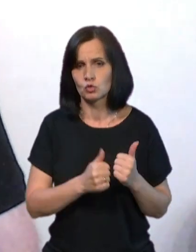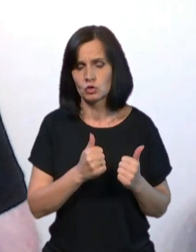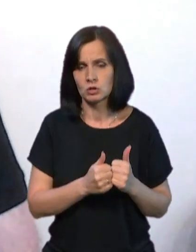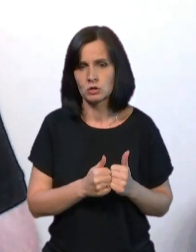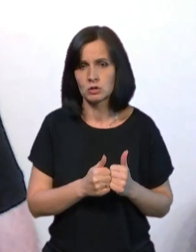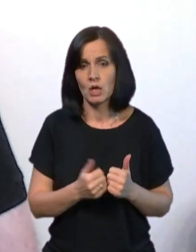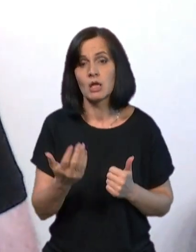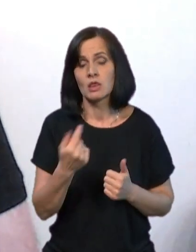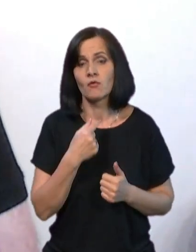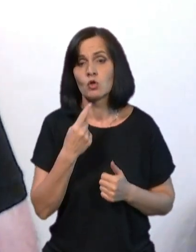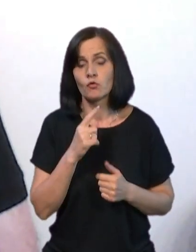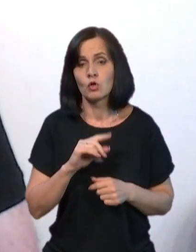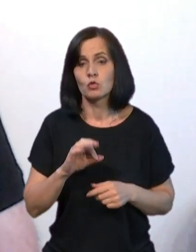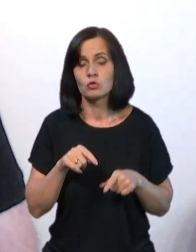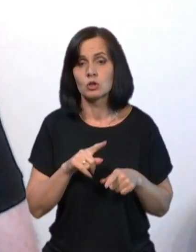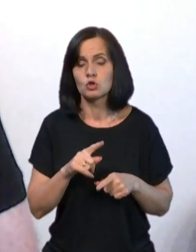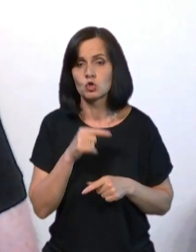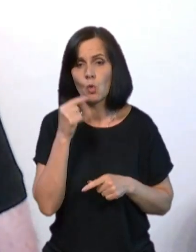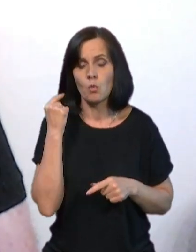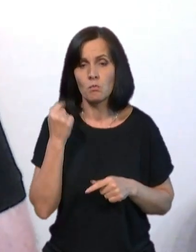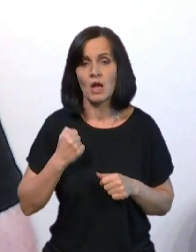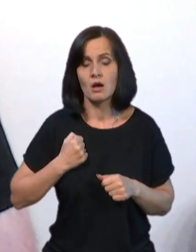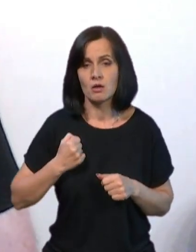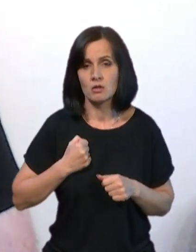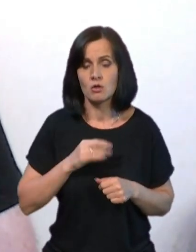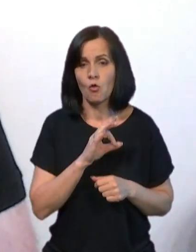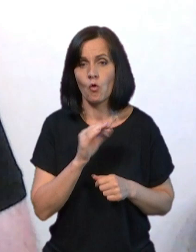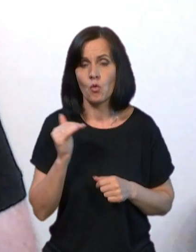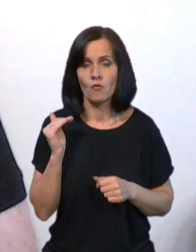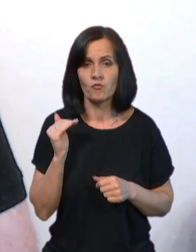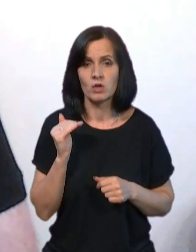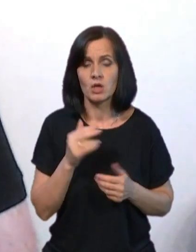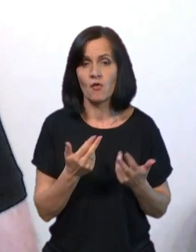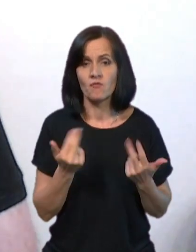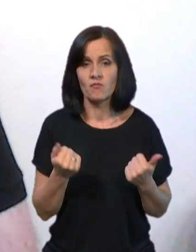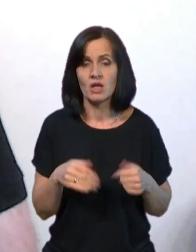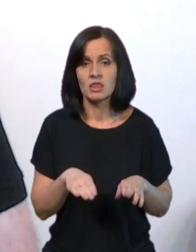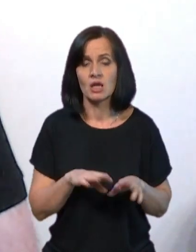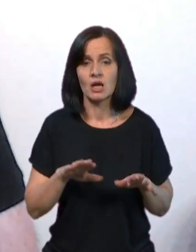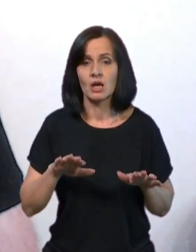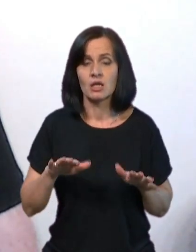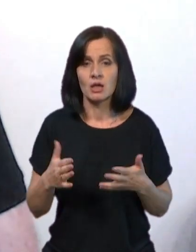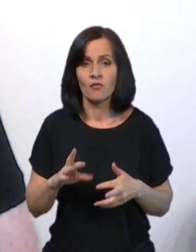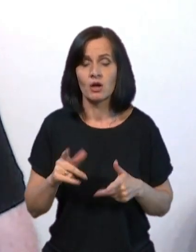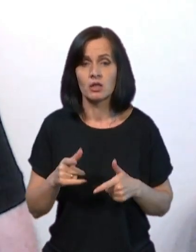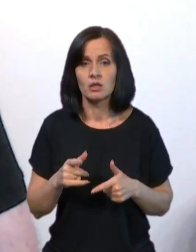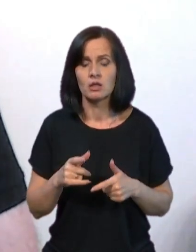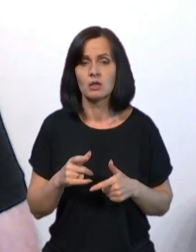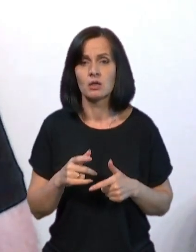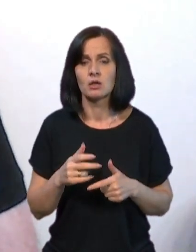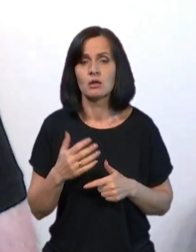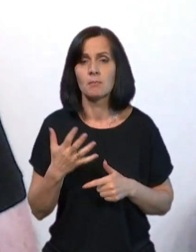більше, давайте говорити про те, що в російській армії офіційно визнали таке явище, 500-й.